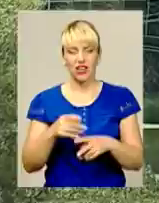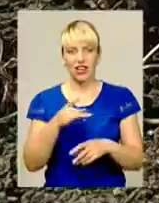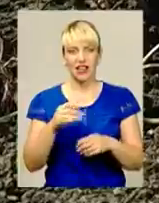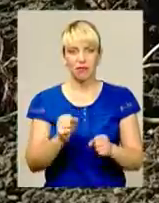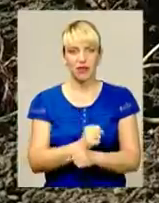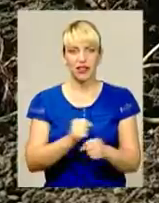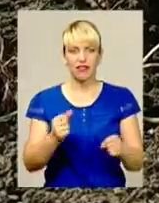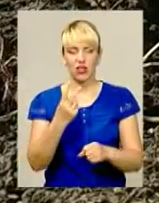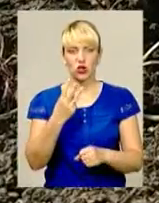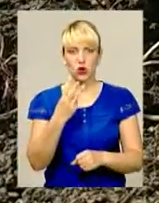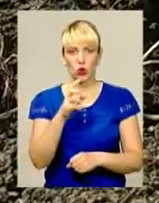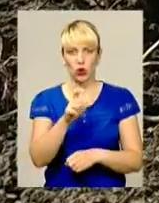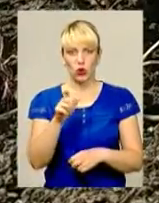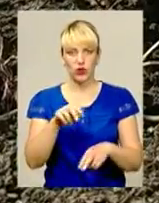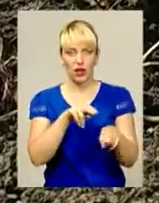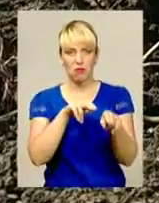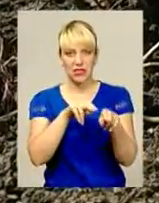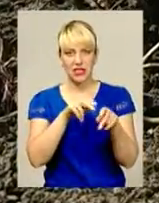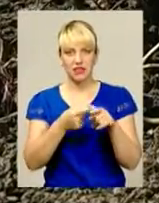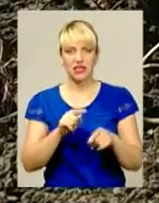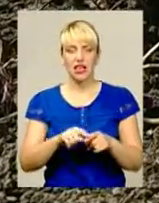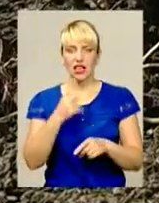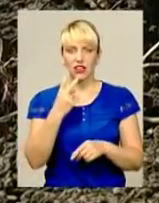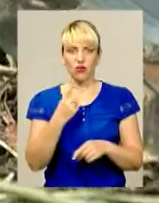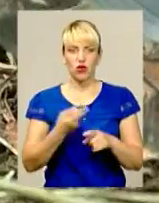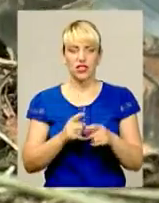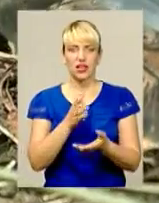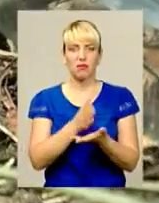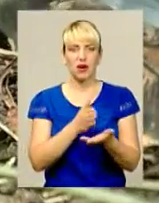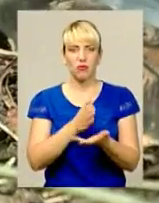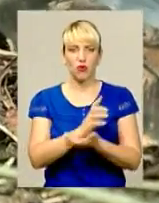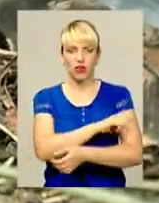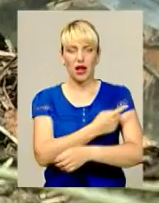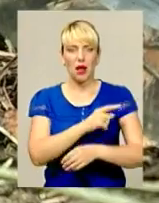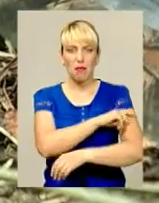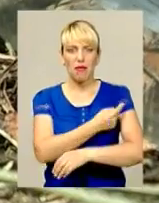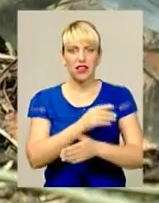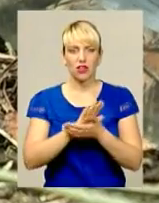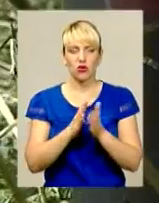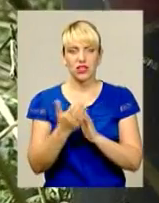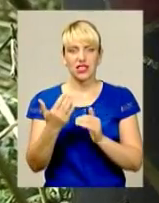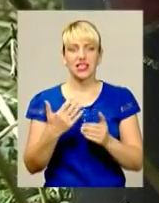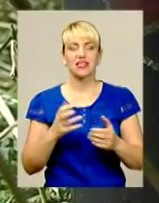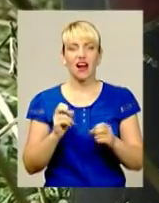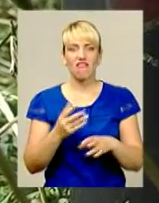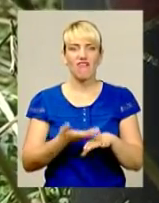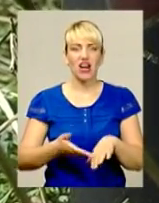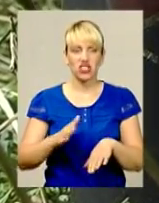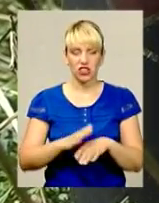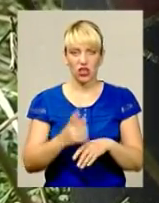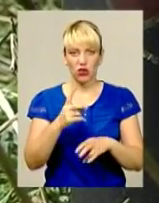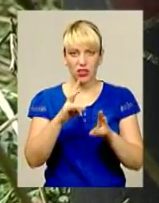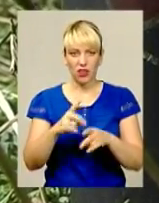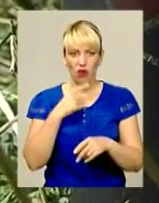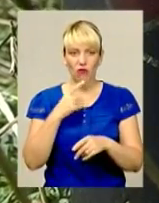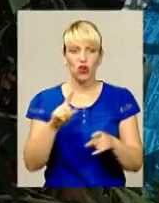гранаті підірвалися троє мисливців. Двоє з них перебувають у лікарні. Медики оцінюють їхній стан як важкий. Один із потерпілих твердить,